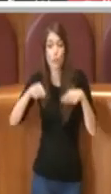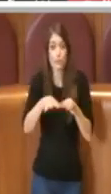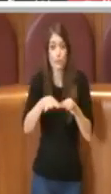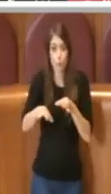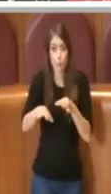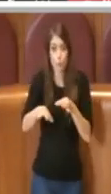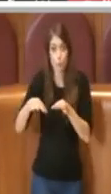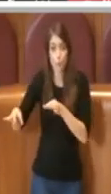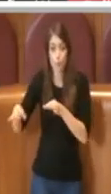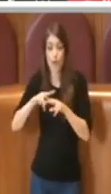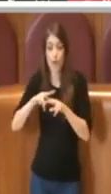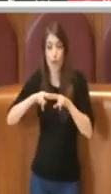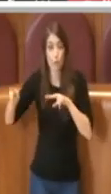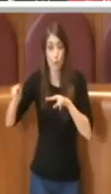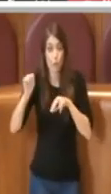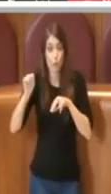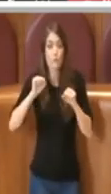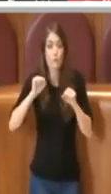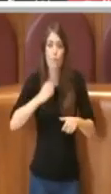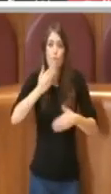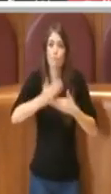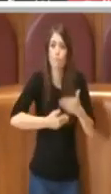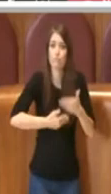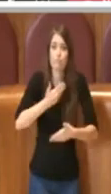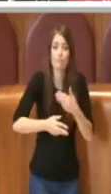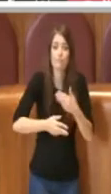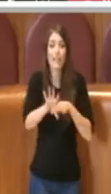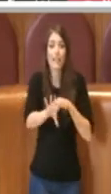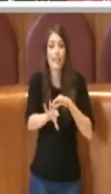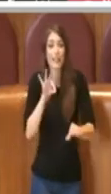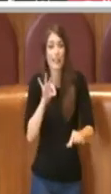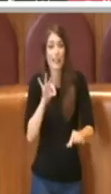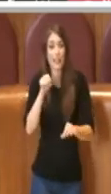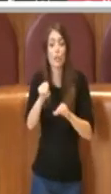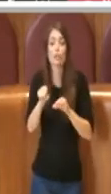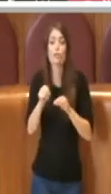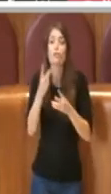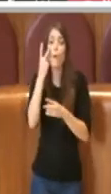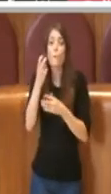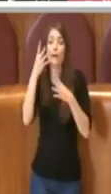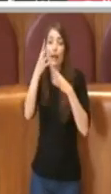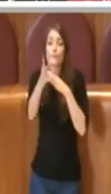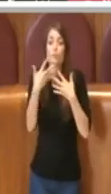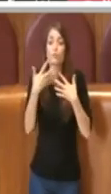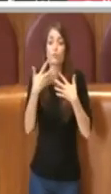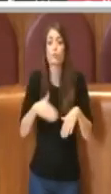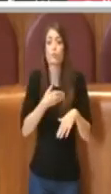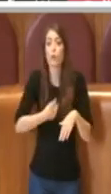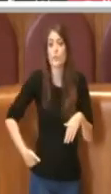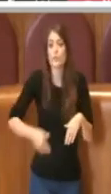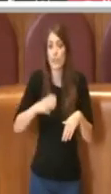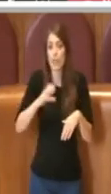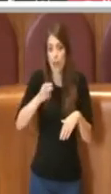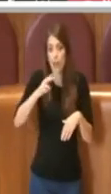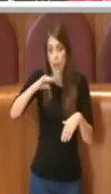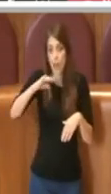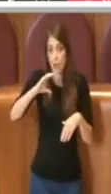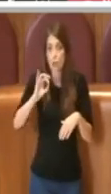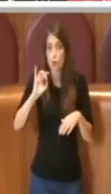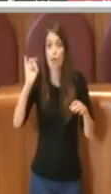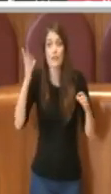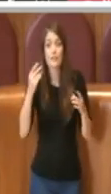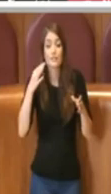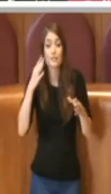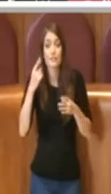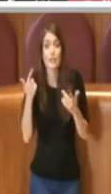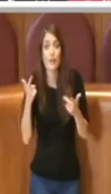nazionali si può poi procedere con l'indirizzo previsto dalla consigliera Grancio in tal caso in senso contrario non